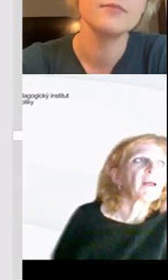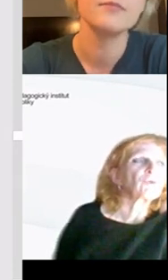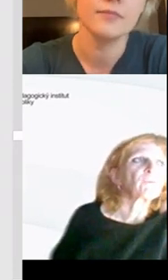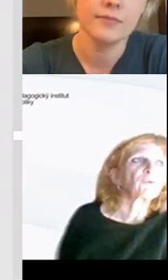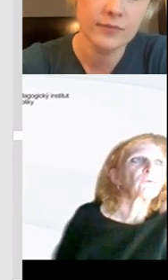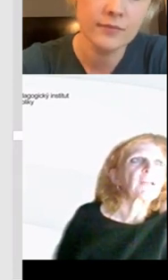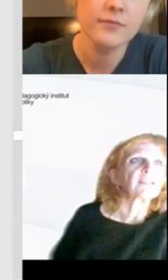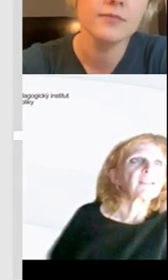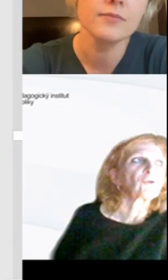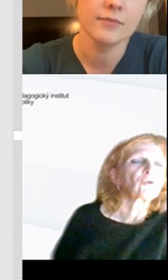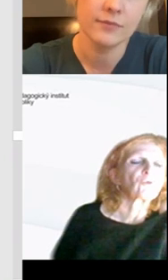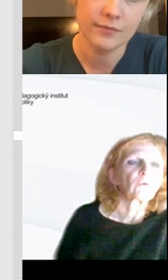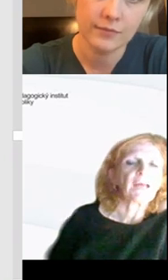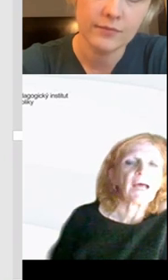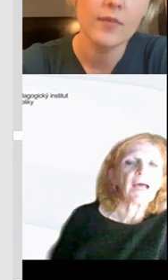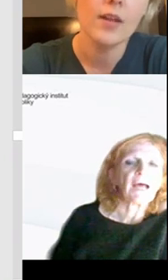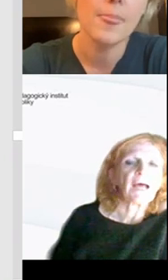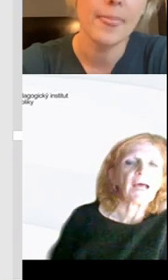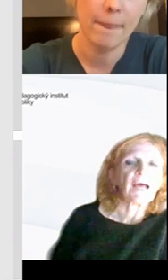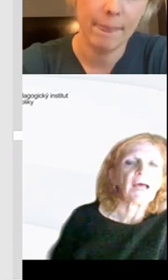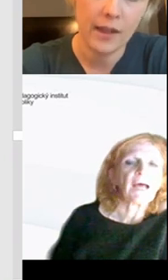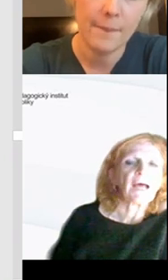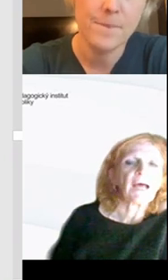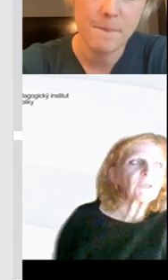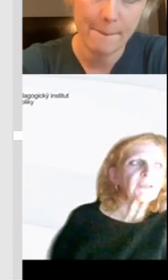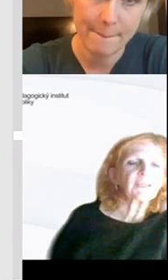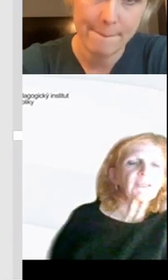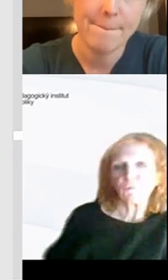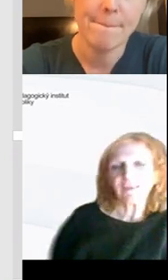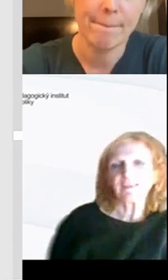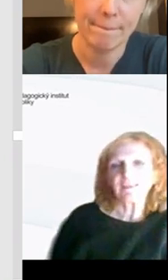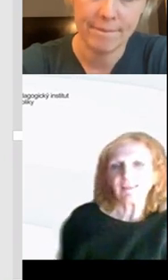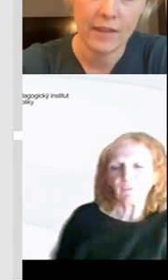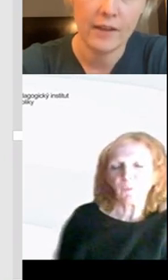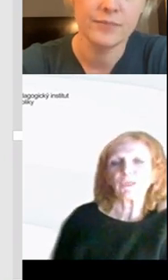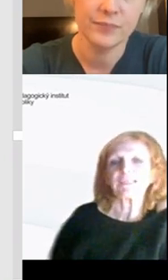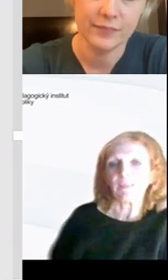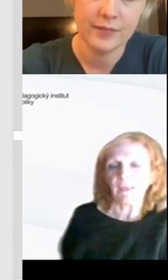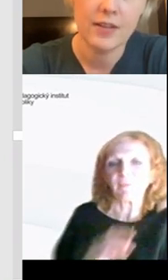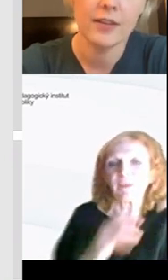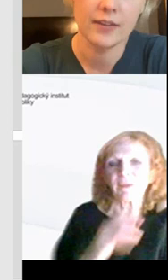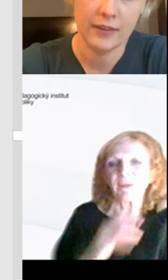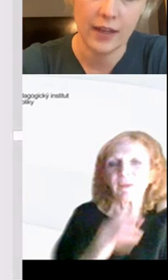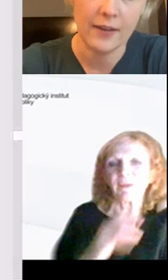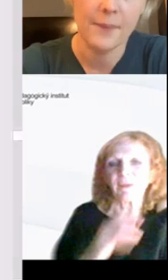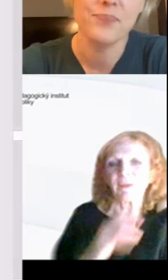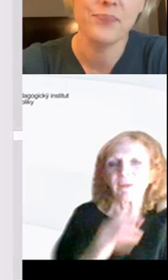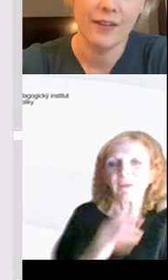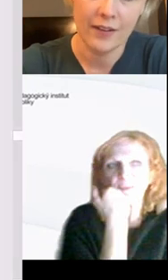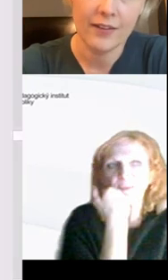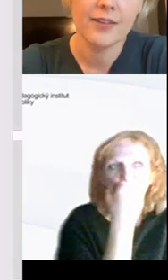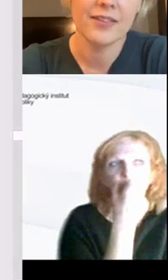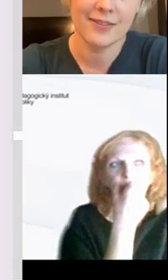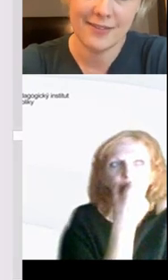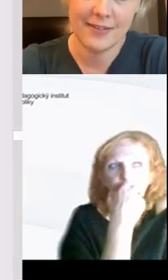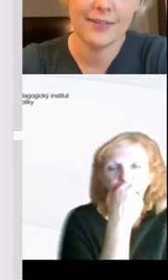zvukem, ale už je posunutá zase trošičku dál, protože ty naše výtvory, některé můžeme i sdílet, pokud chceme, abychom se